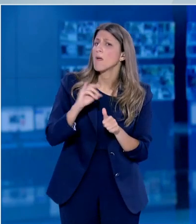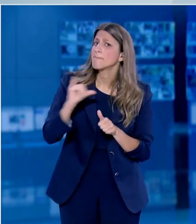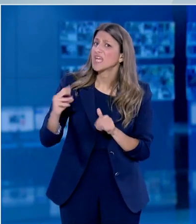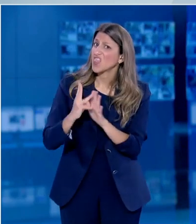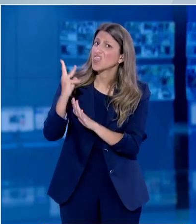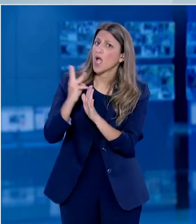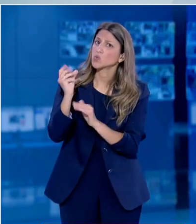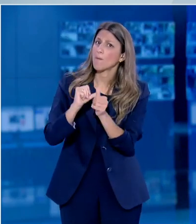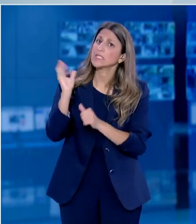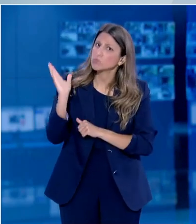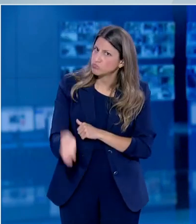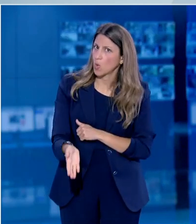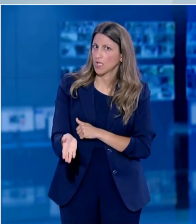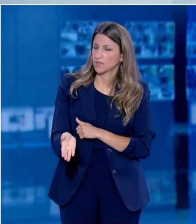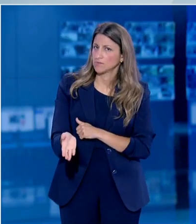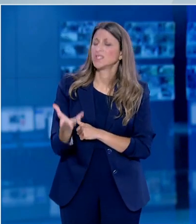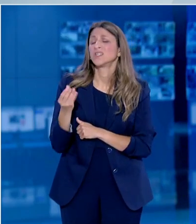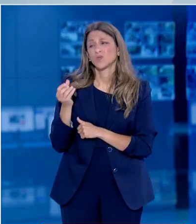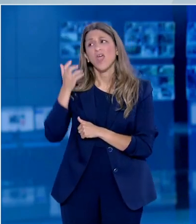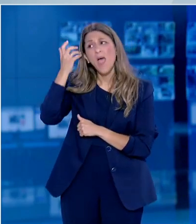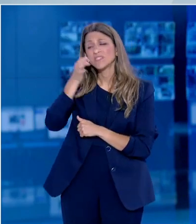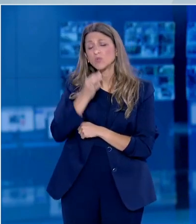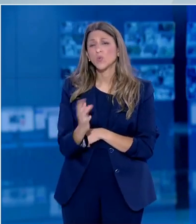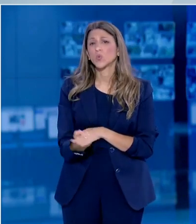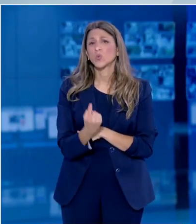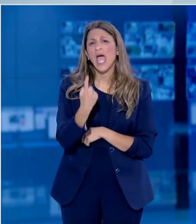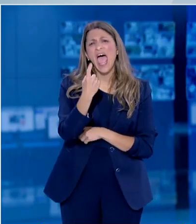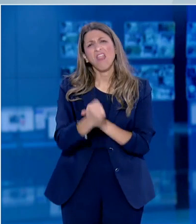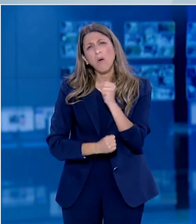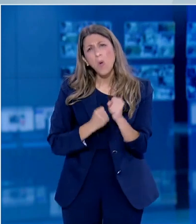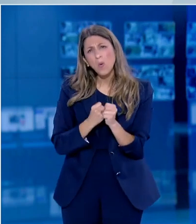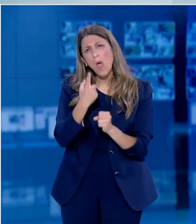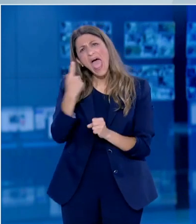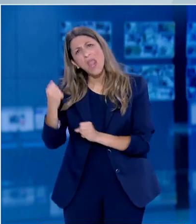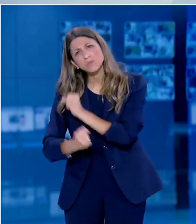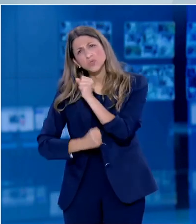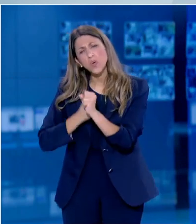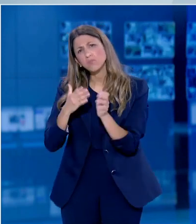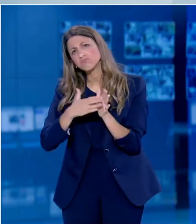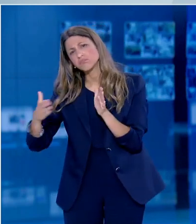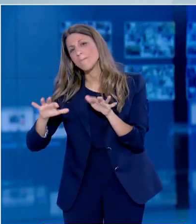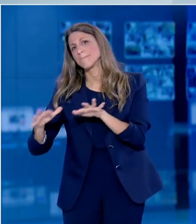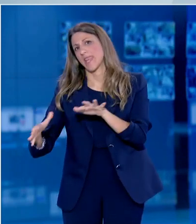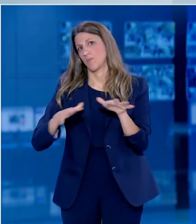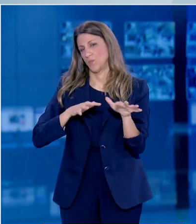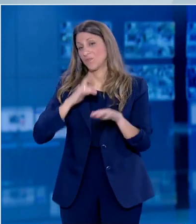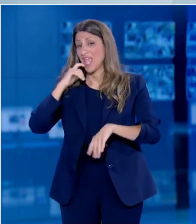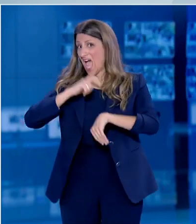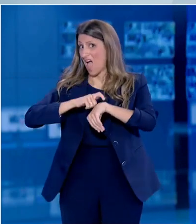περισσότερους, από τους περισσότερους επιστήμονες, ότι θα πάρει 12 με 18 μήνες αυτή η διαδικασία του εμβολίου. Έχουν όμως αυτή τη στιγμή